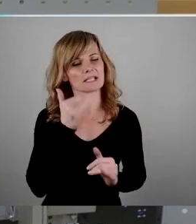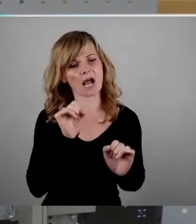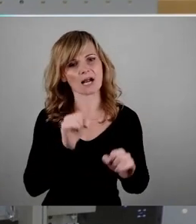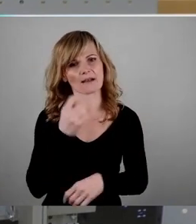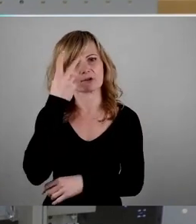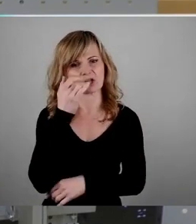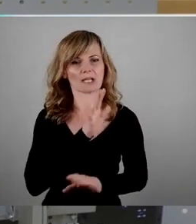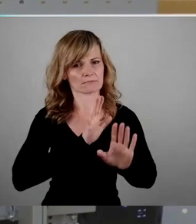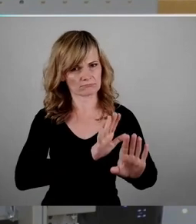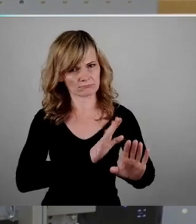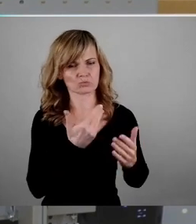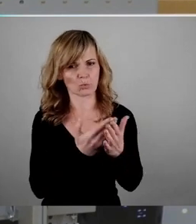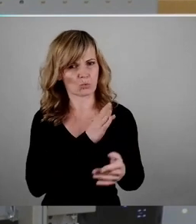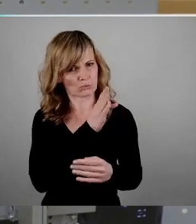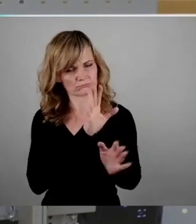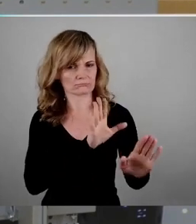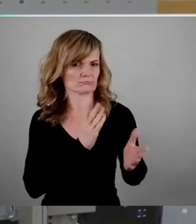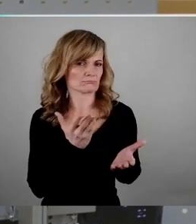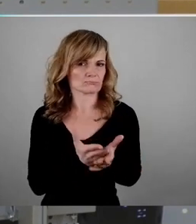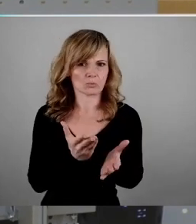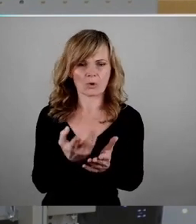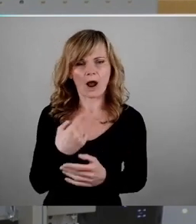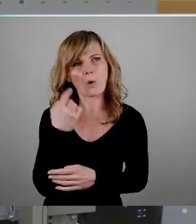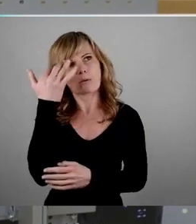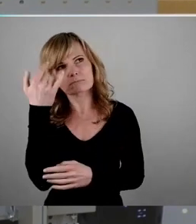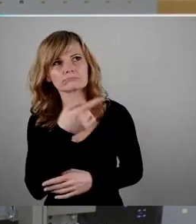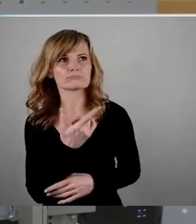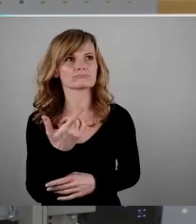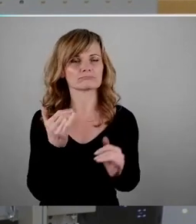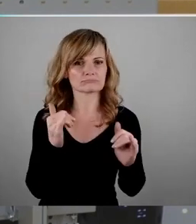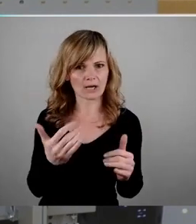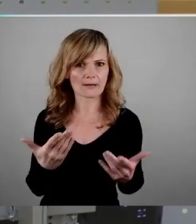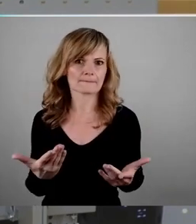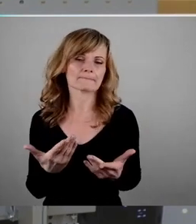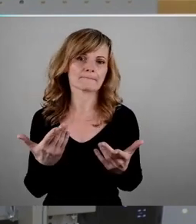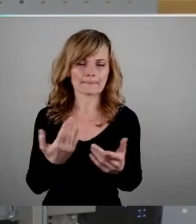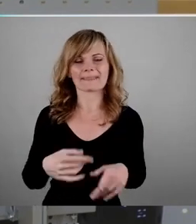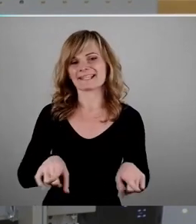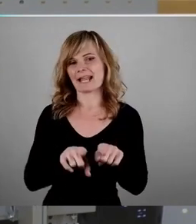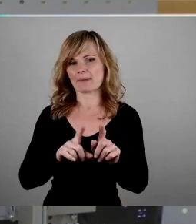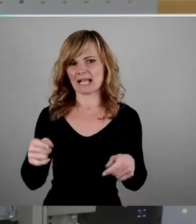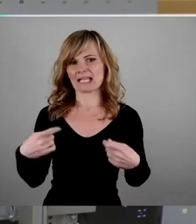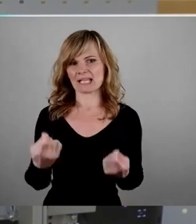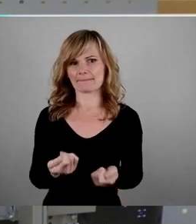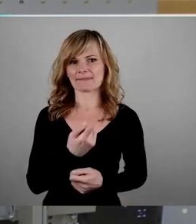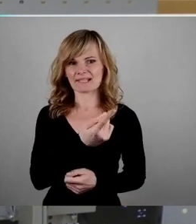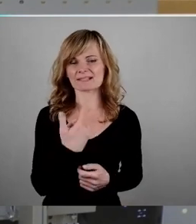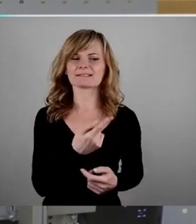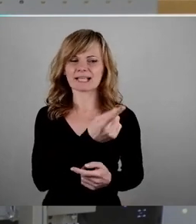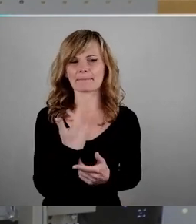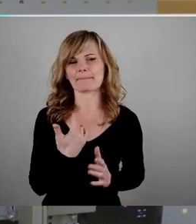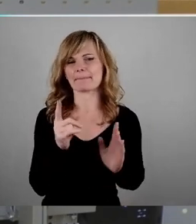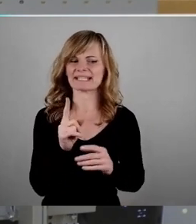In dieser Richtung haben wir natürlich auch gedacht und sind zu demselben Ergebnis gekommen. Er hat es etwas drastisch